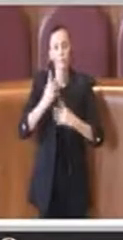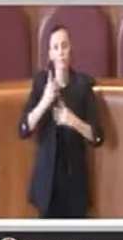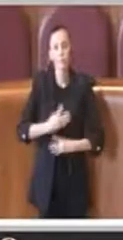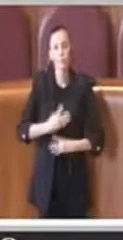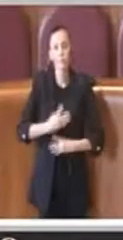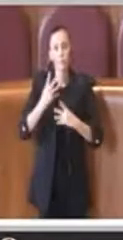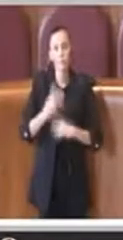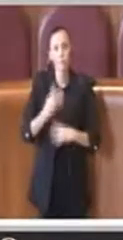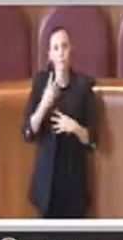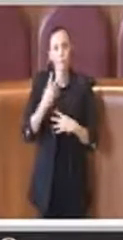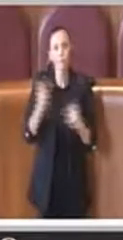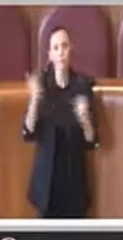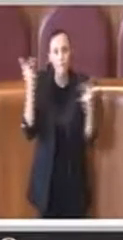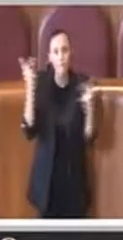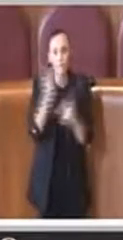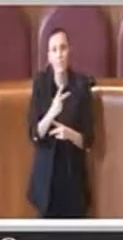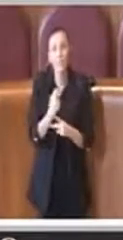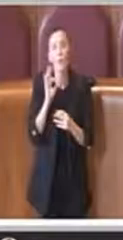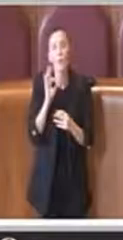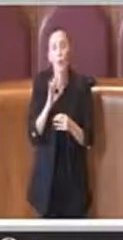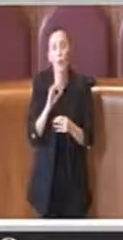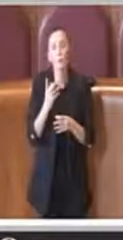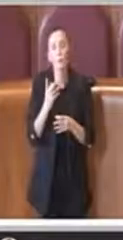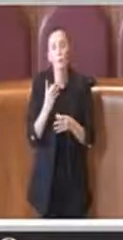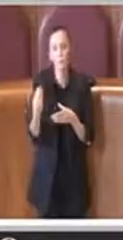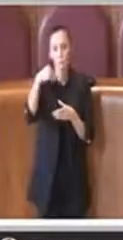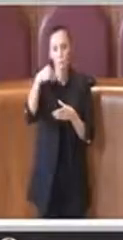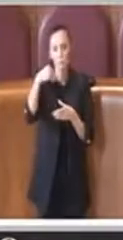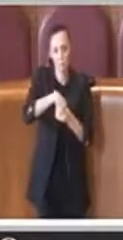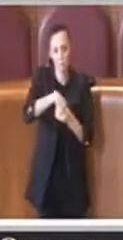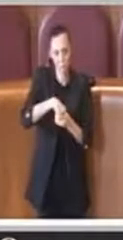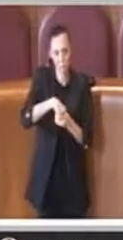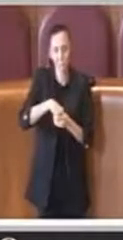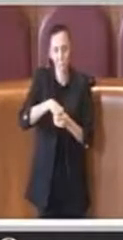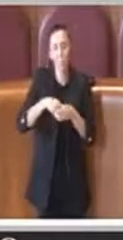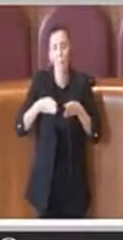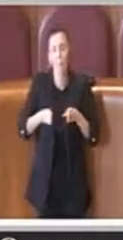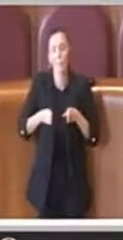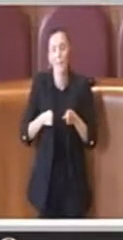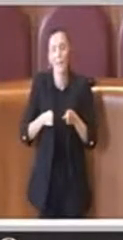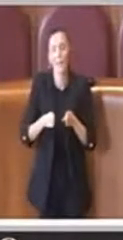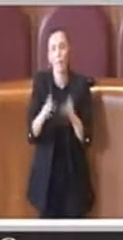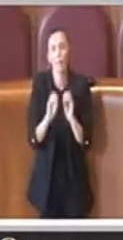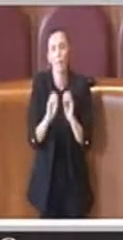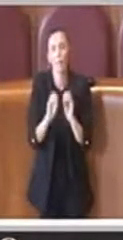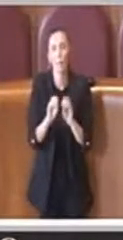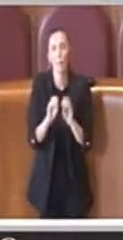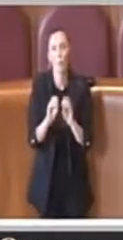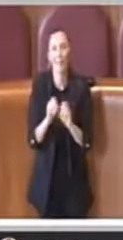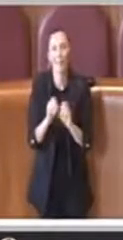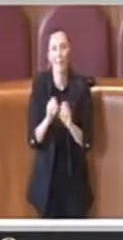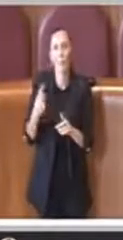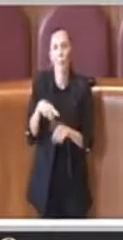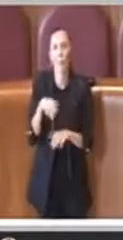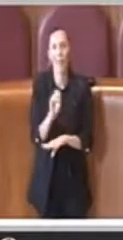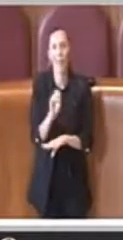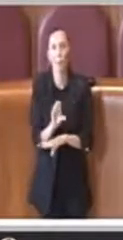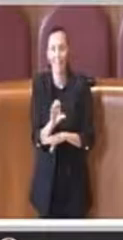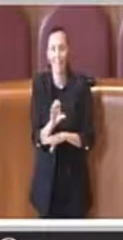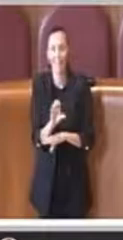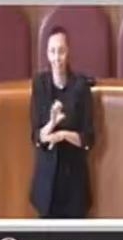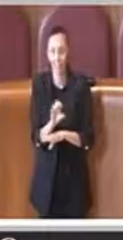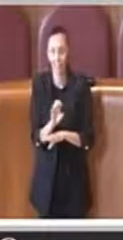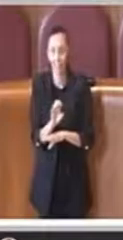reale inserimento del bambino all'interno del percorso formativo ed educativo che un